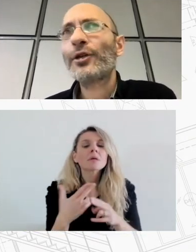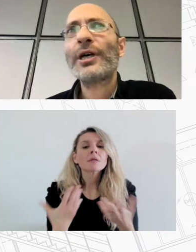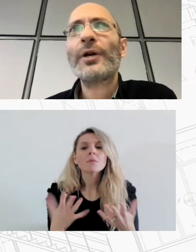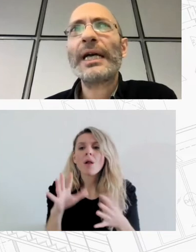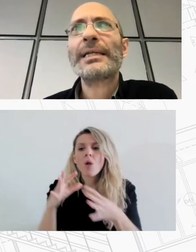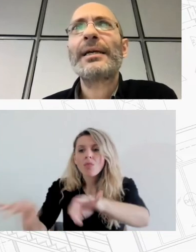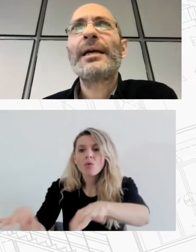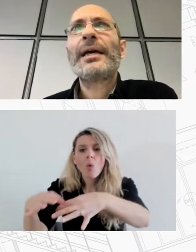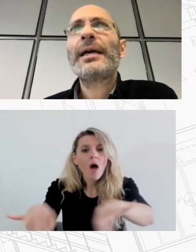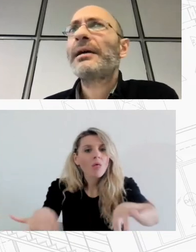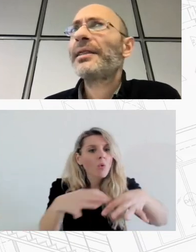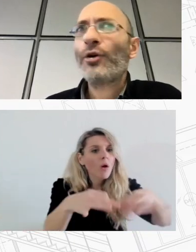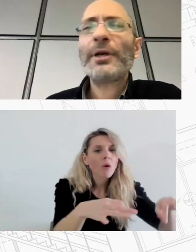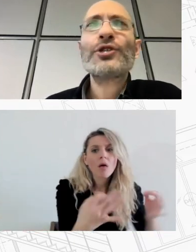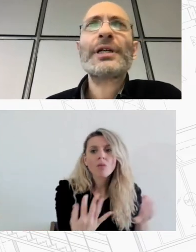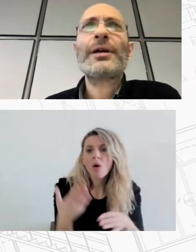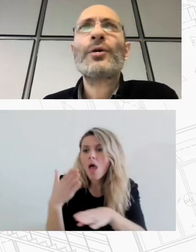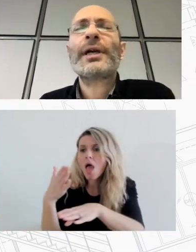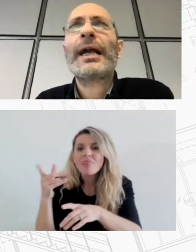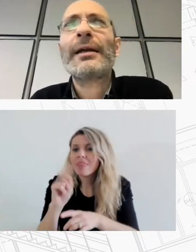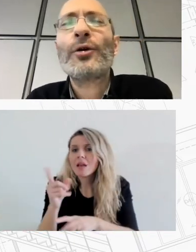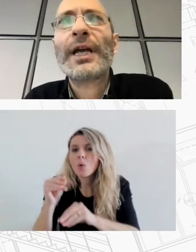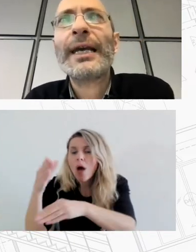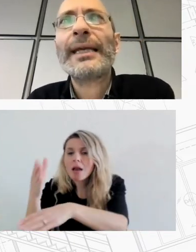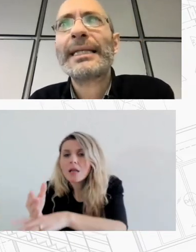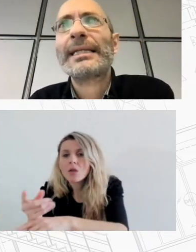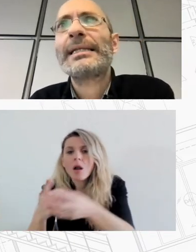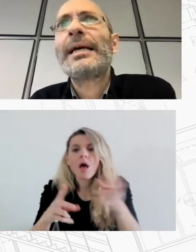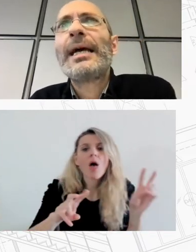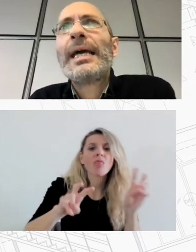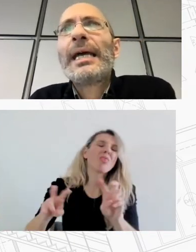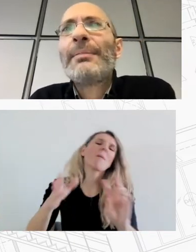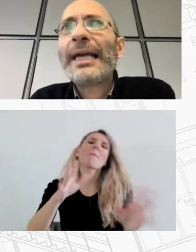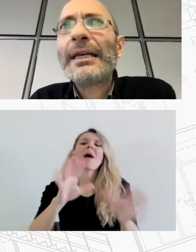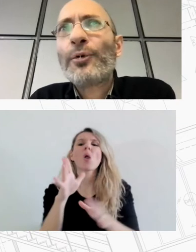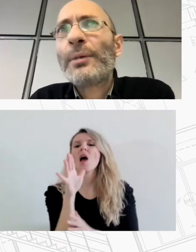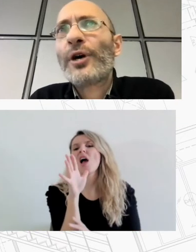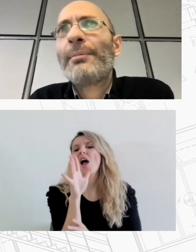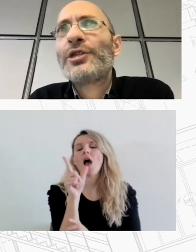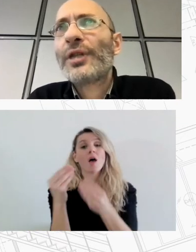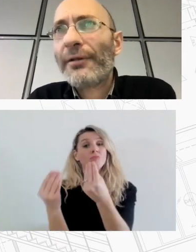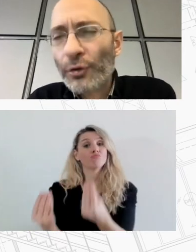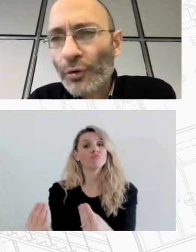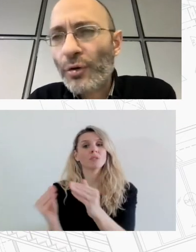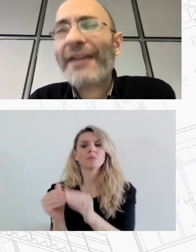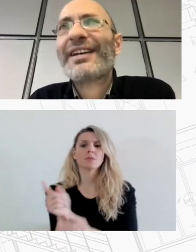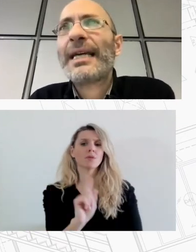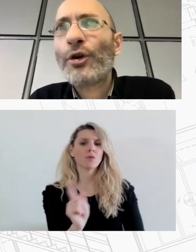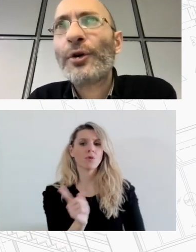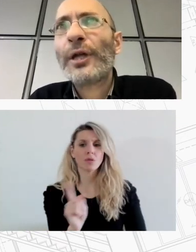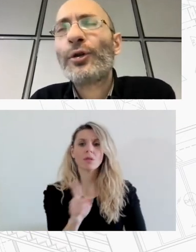εκτός αγοράς ενδεχομένως όχι καλή κατάσταση η μελέτη λοιπόν υπογραμμίζει ότι αυτό το